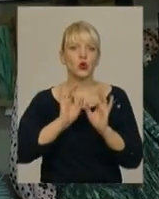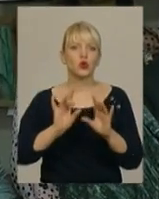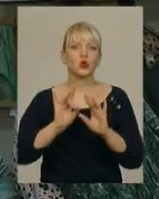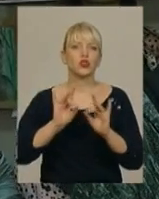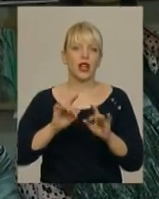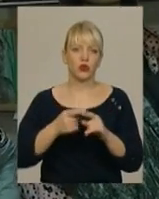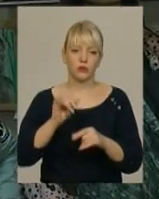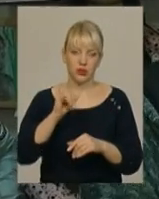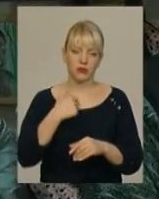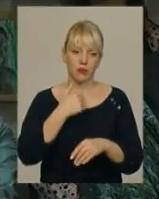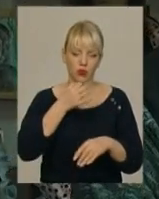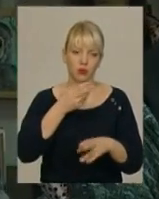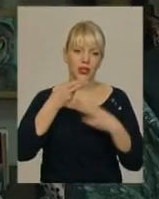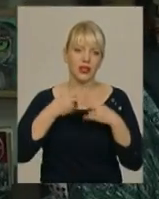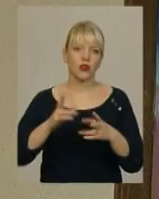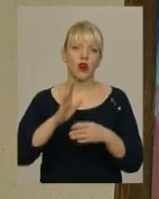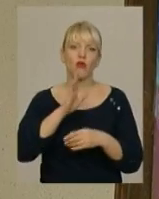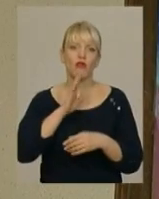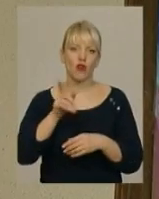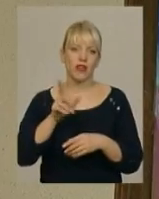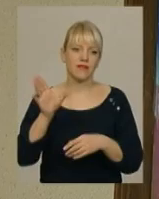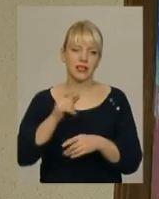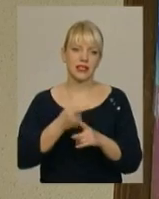техніка, якою вона це все робила.